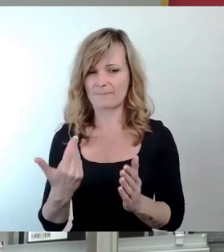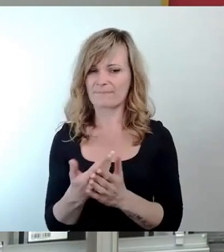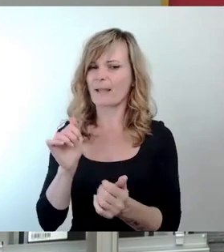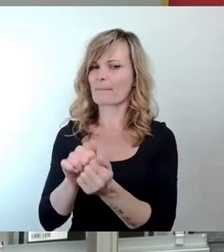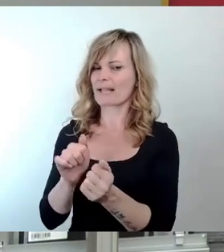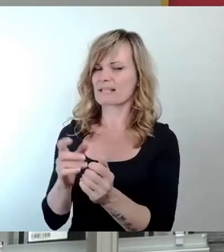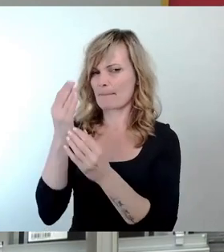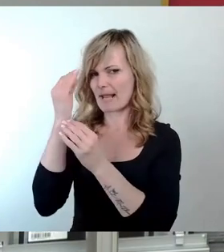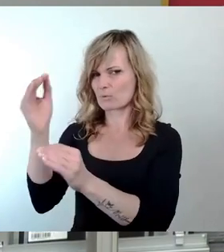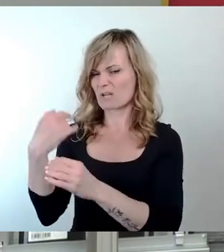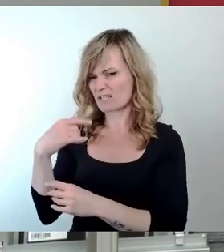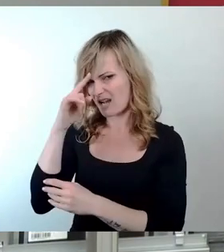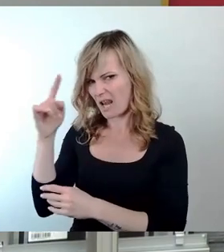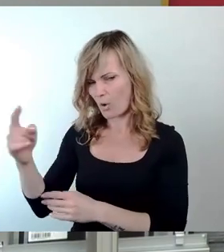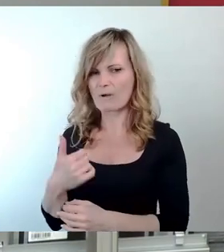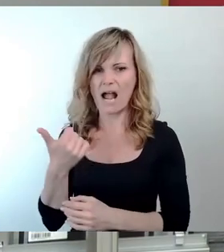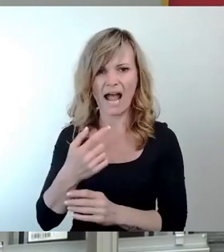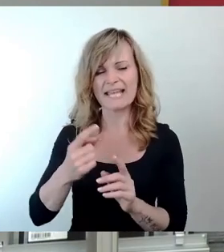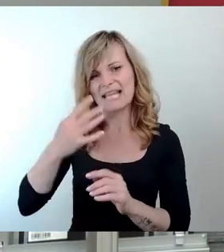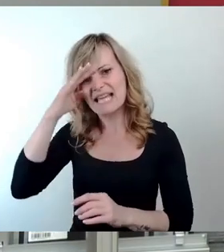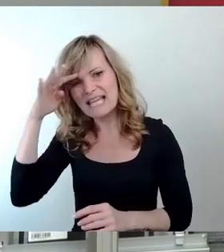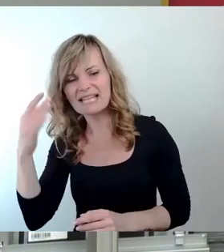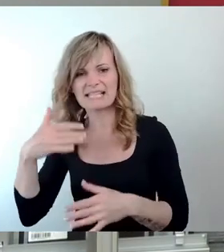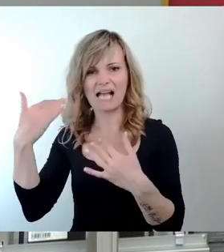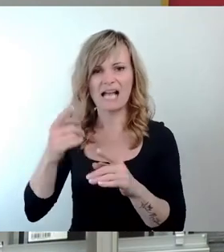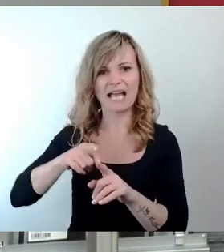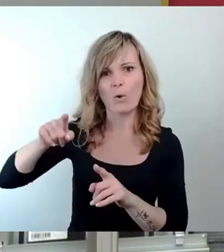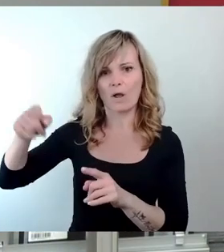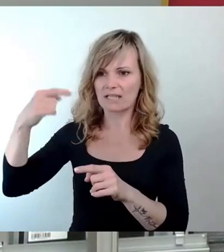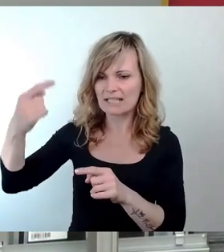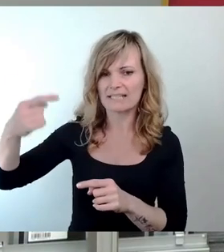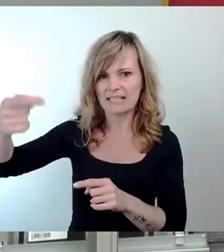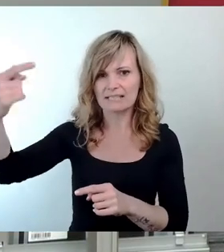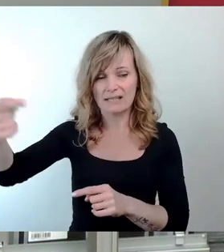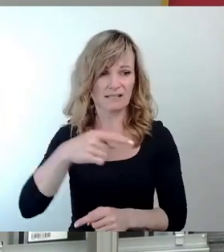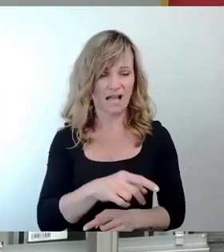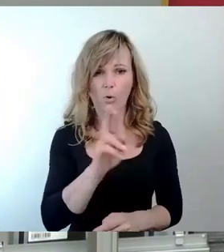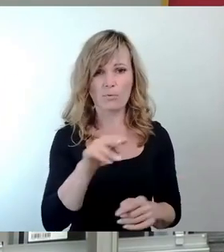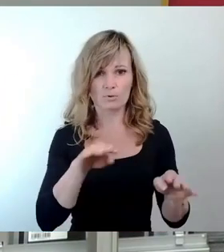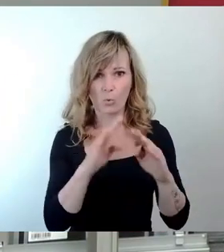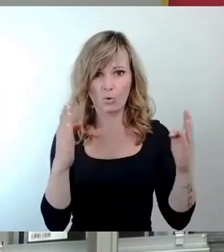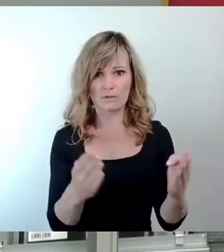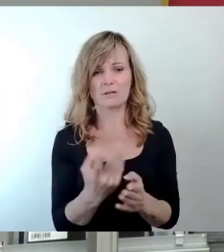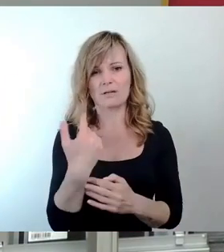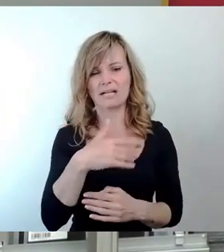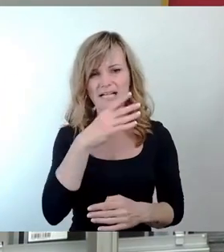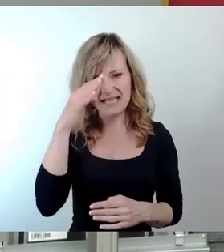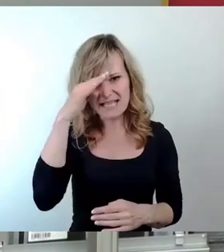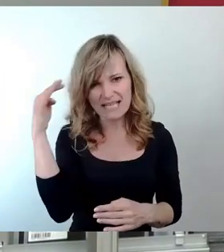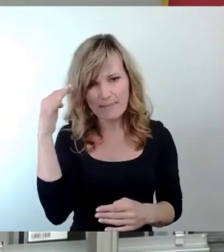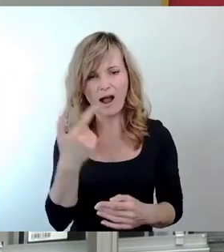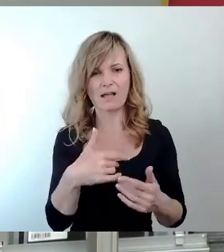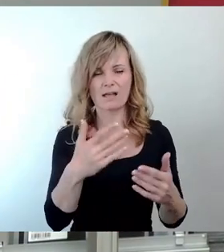derzeit ein Hitzrekord den nächsten. Die Dachflächen der Robotronenkantine werden laut Klimafunktionskarte als Bereich hoher Überwärmung ausgewiesen.